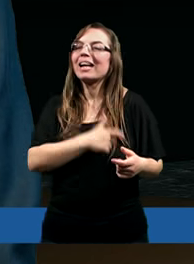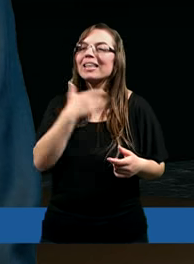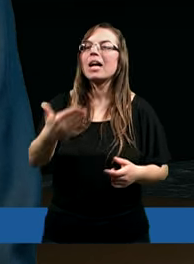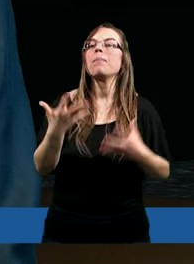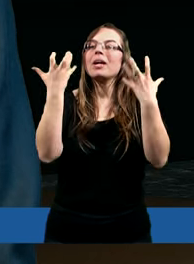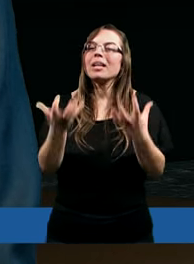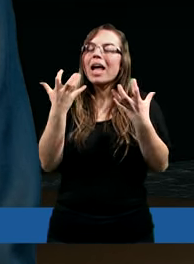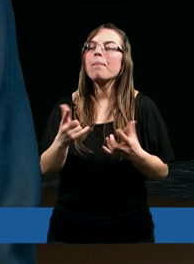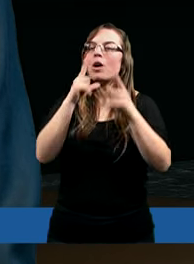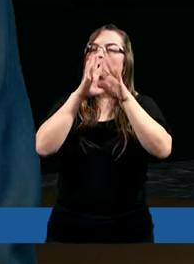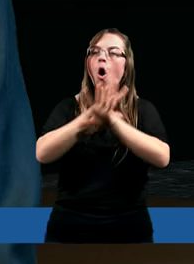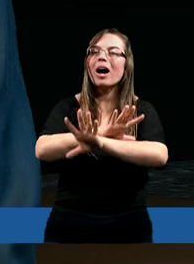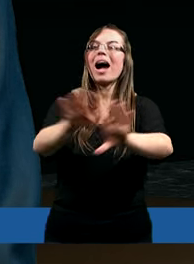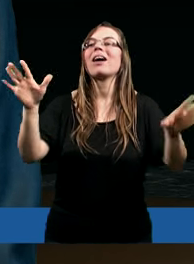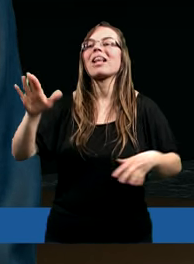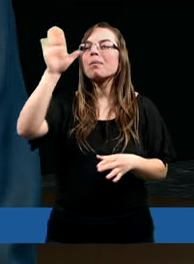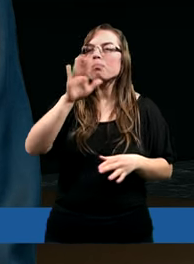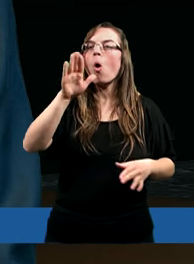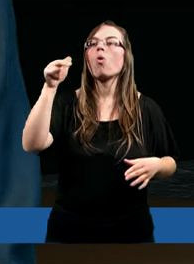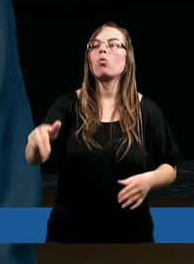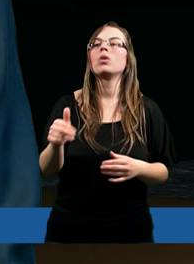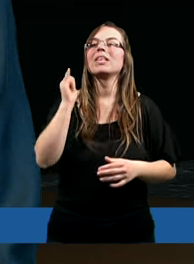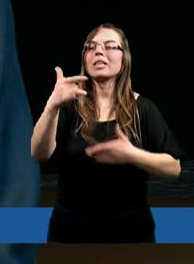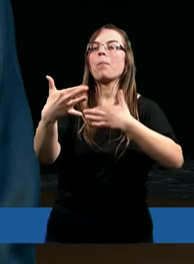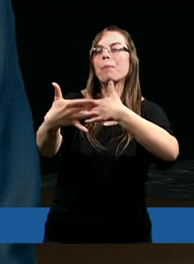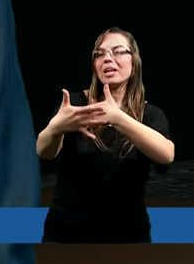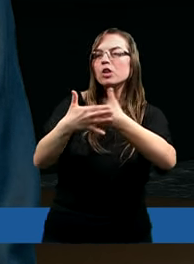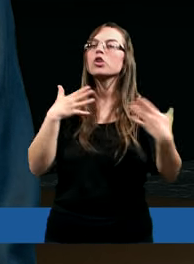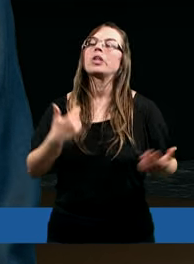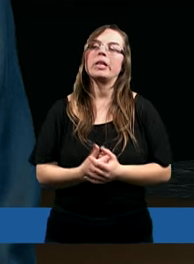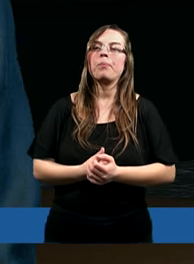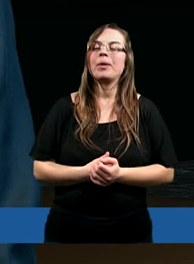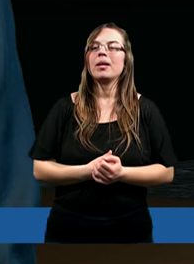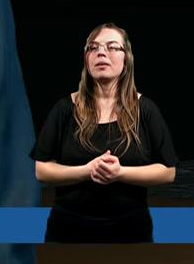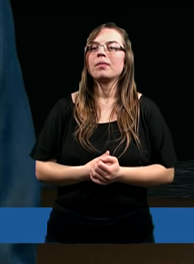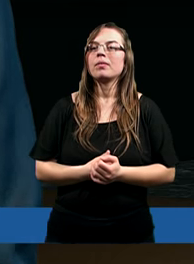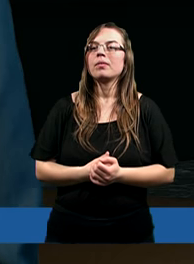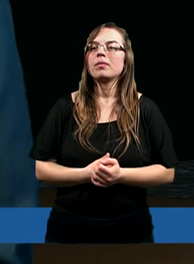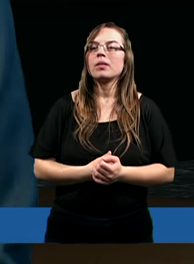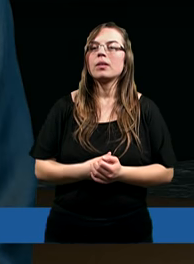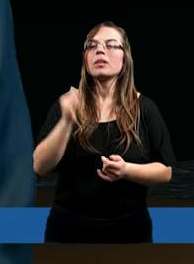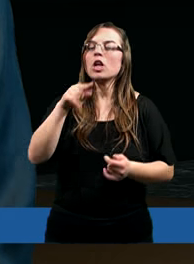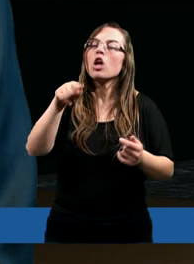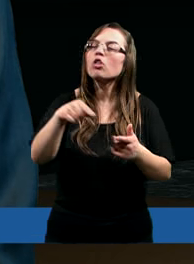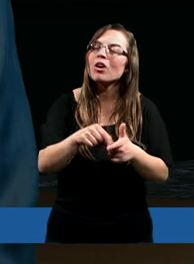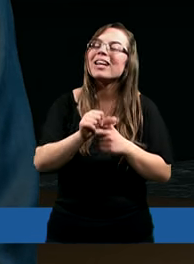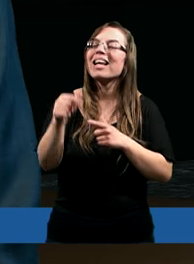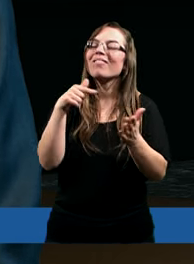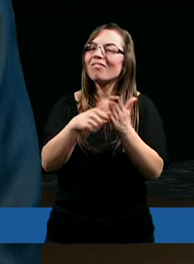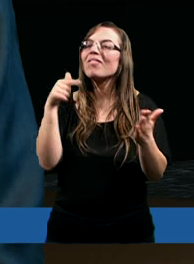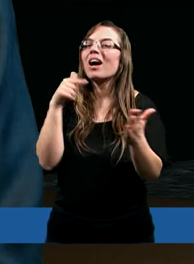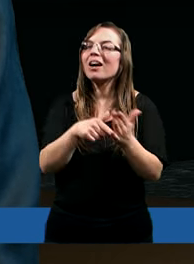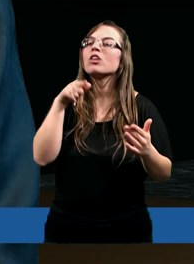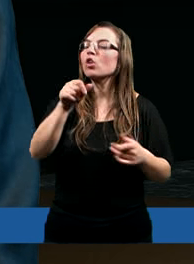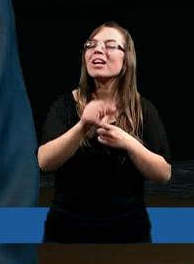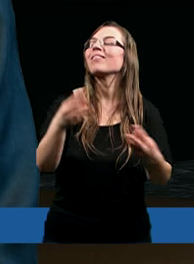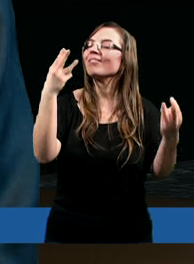chcemy okazać Bogu i bliźnim. I to jest właśnie